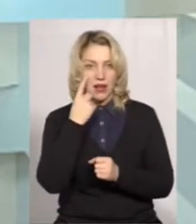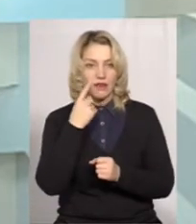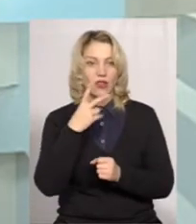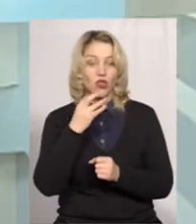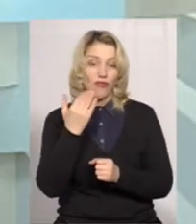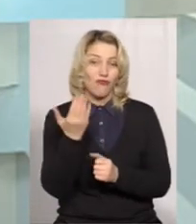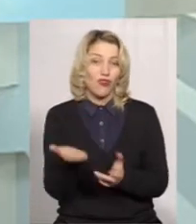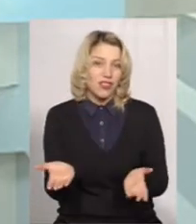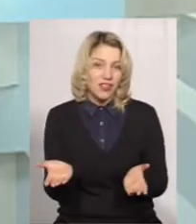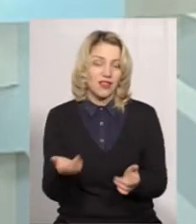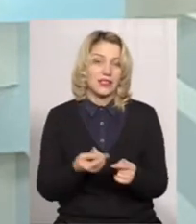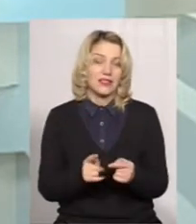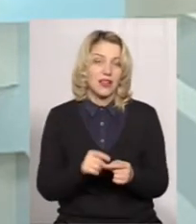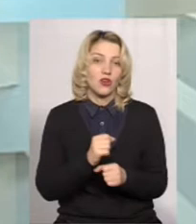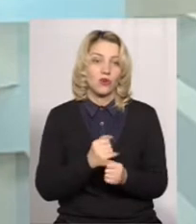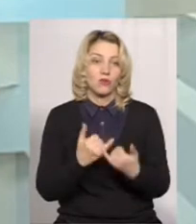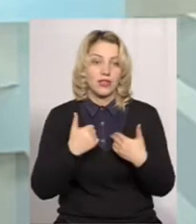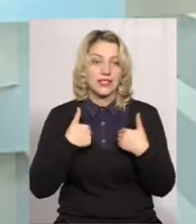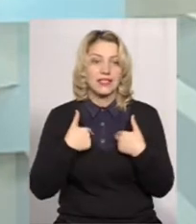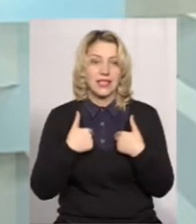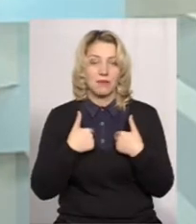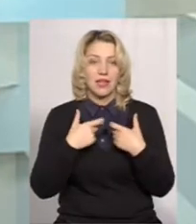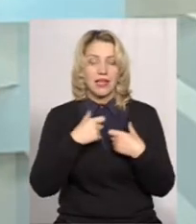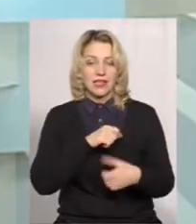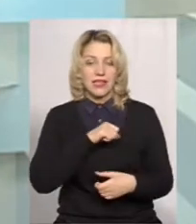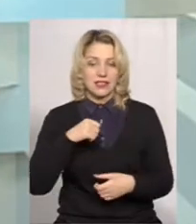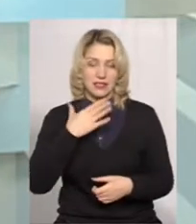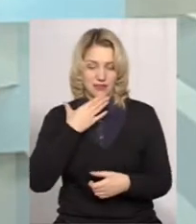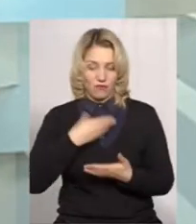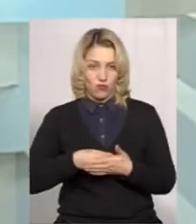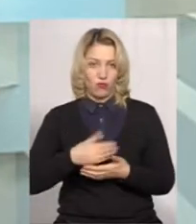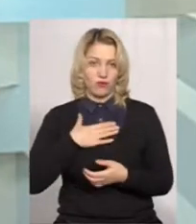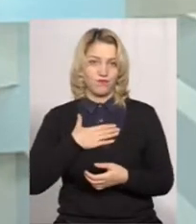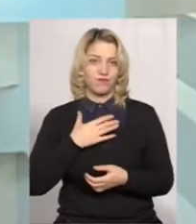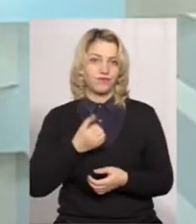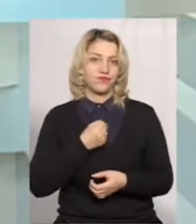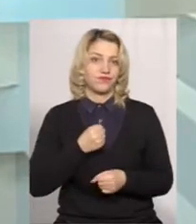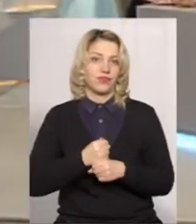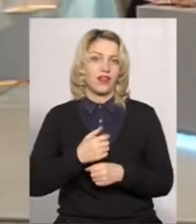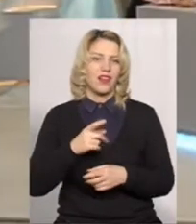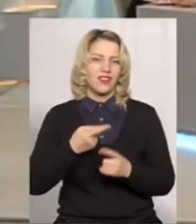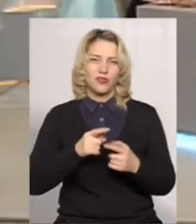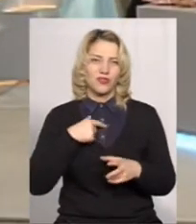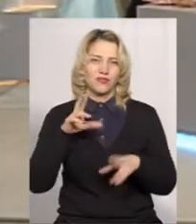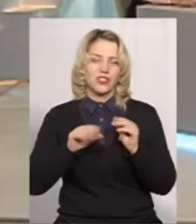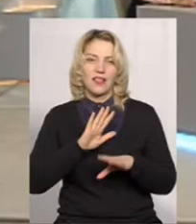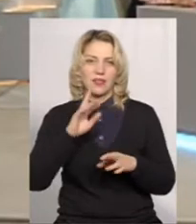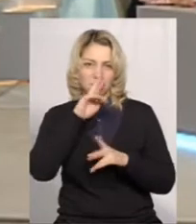рахунку це роблять для свого такого самоствердження. Взагалі це не зовсім правильно.